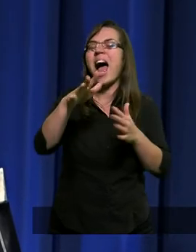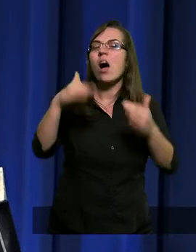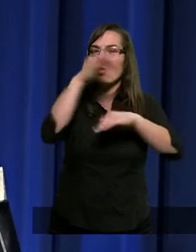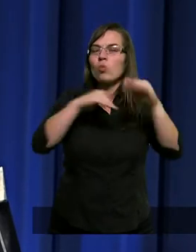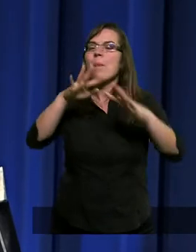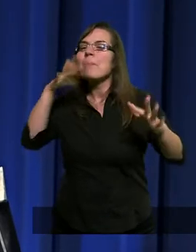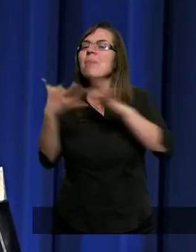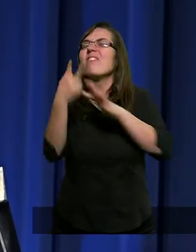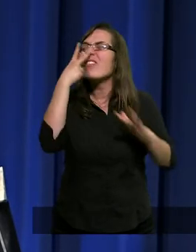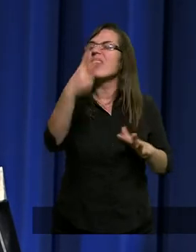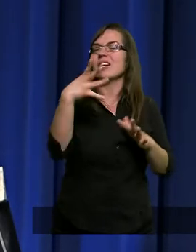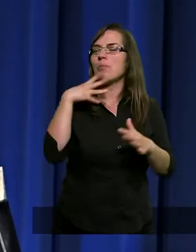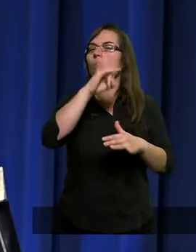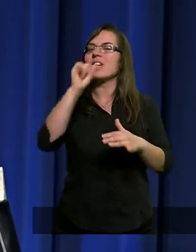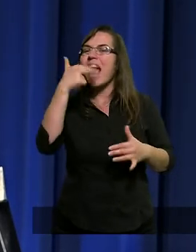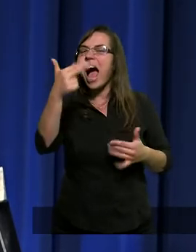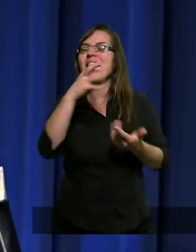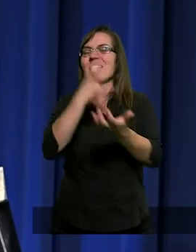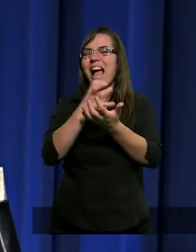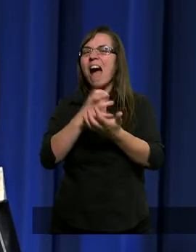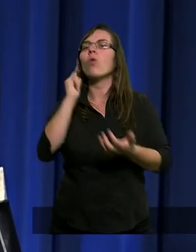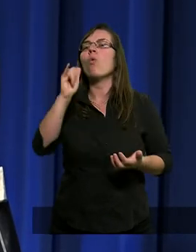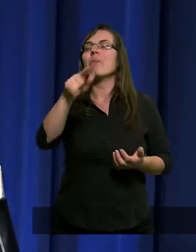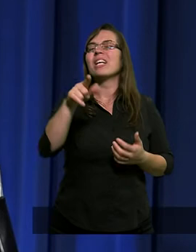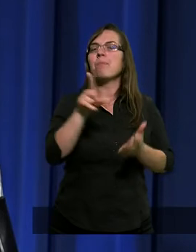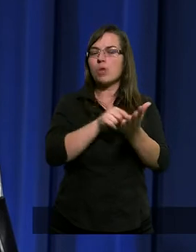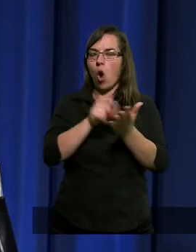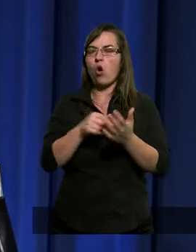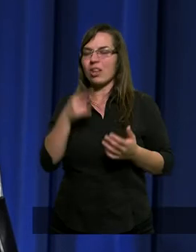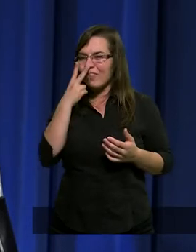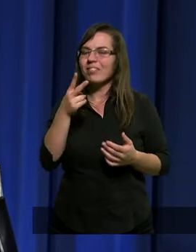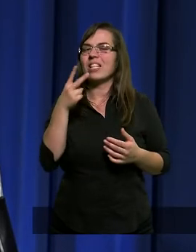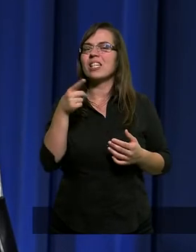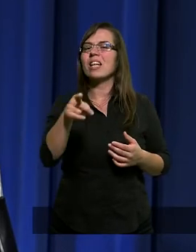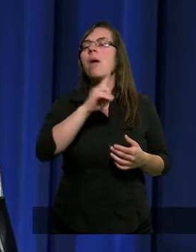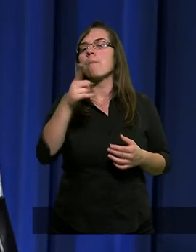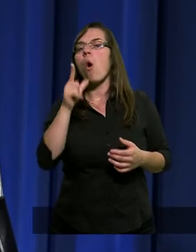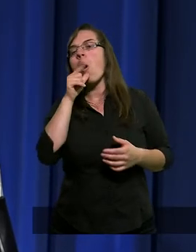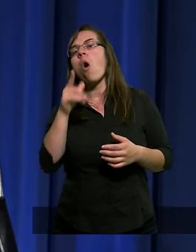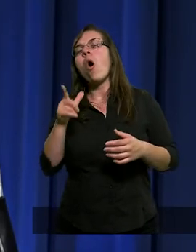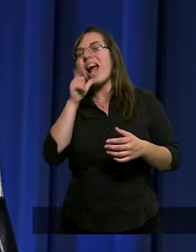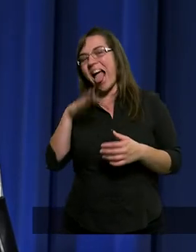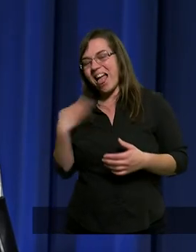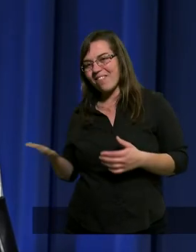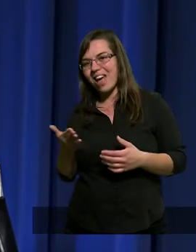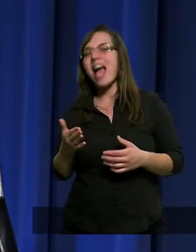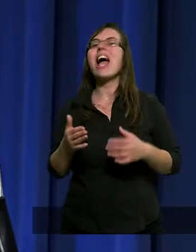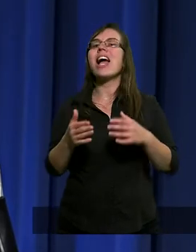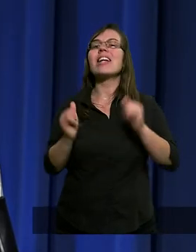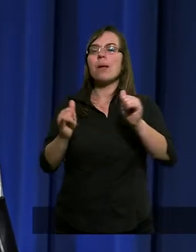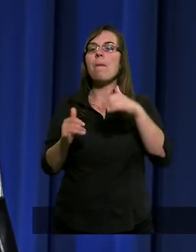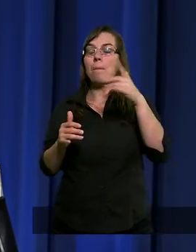przemienienia. Widzieli też i że po prawej i lewej stronie